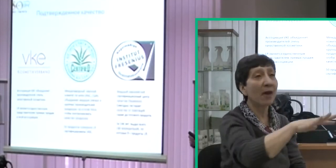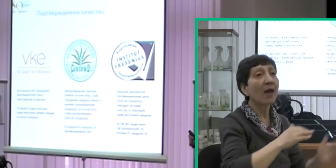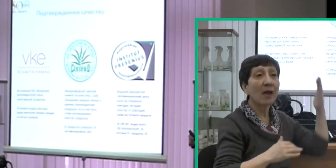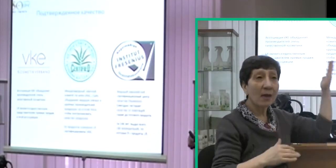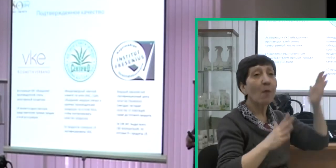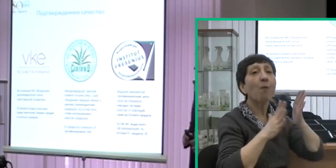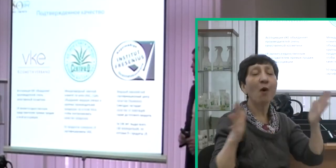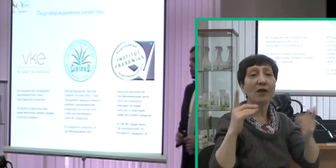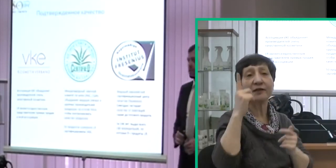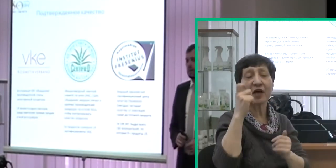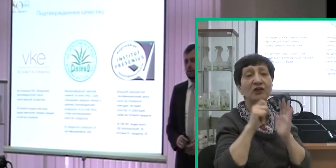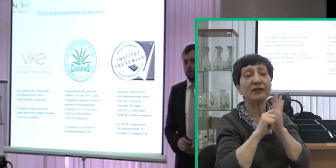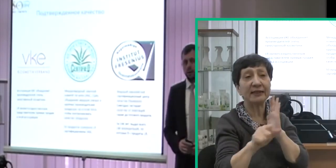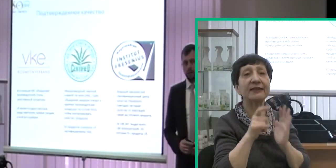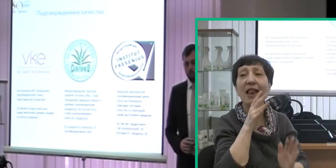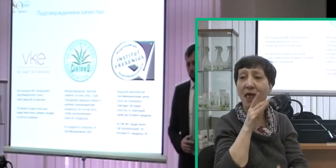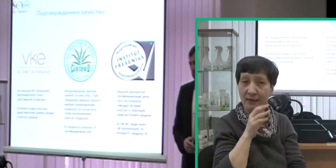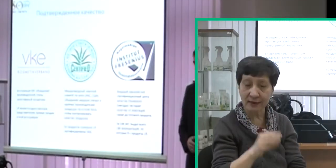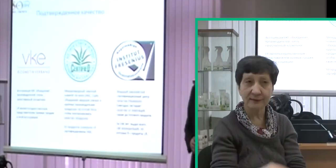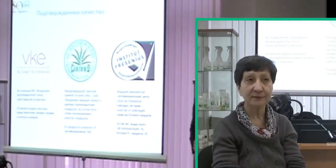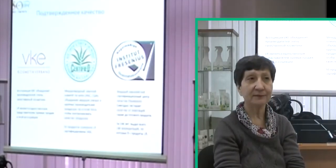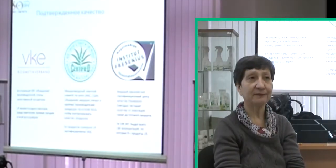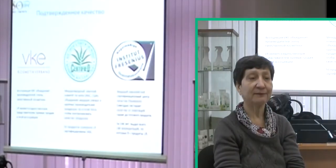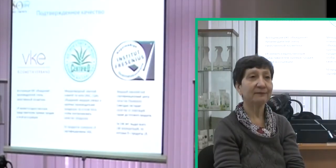Европе. Ему более 160 лет.